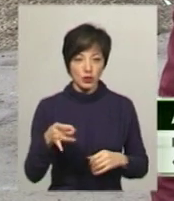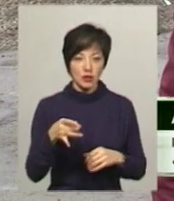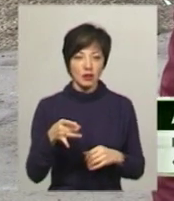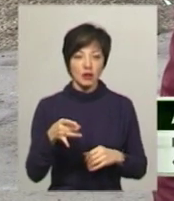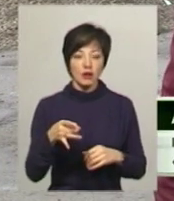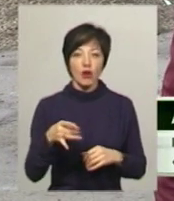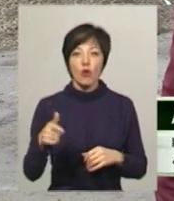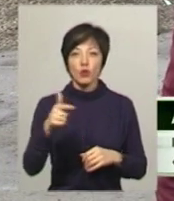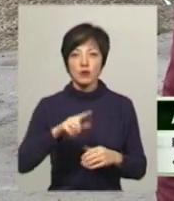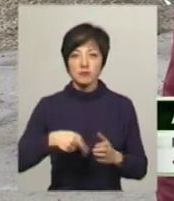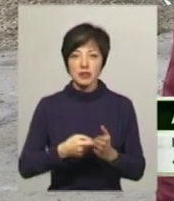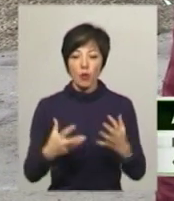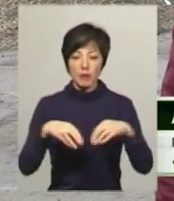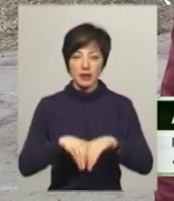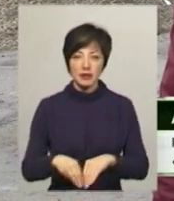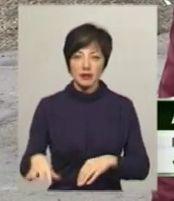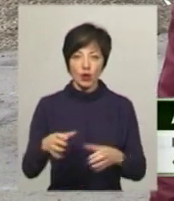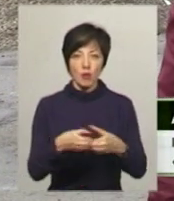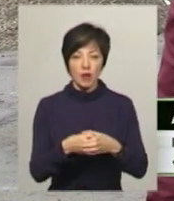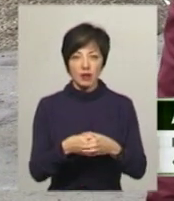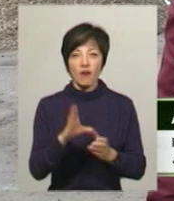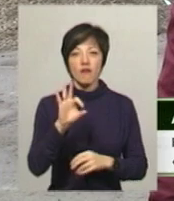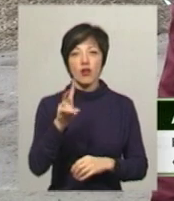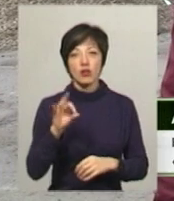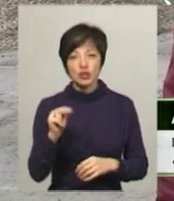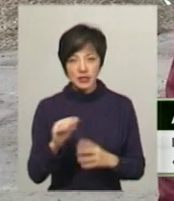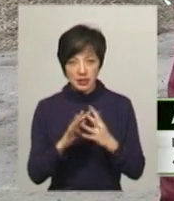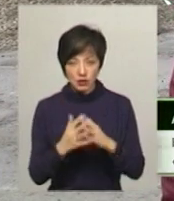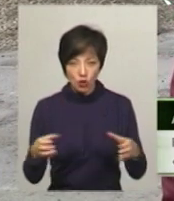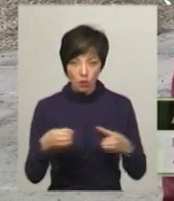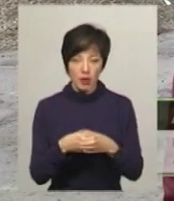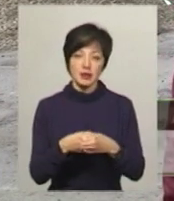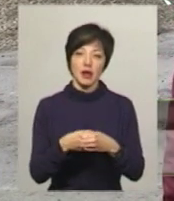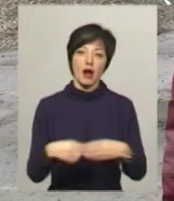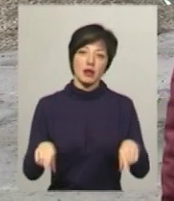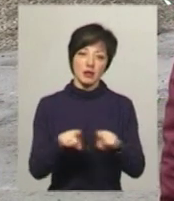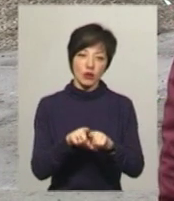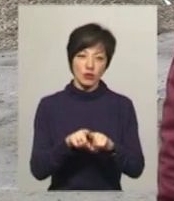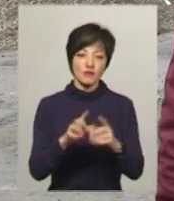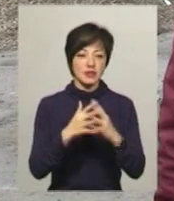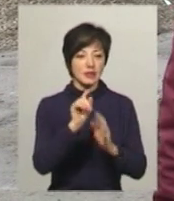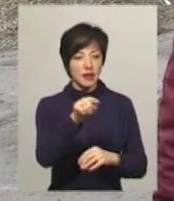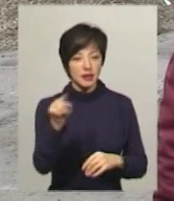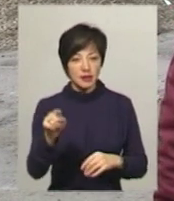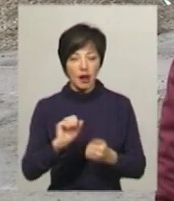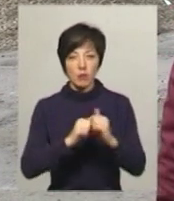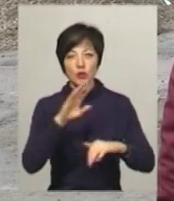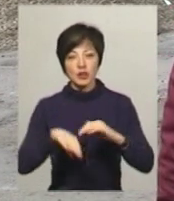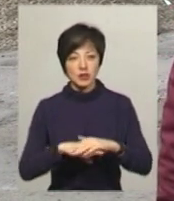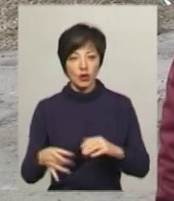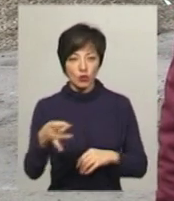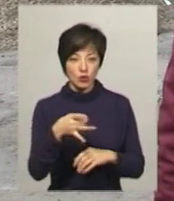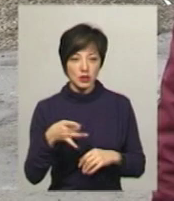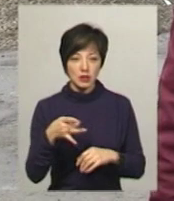в Городоцькій міській об'єднаній територіальній громаді, в Волочиській селищній громаді, а також в селах в Кам'янець-Подільському